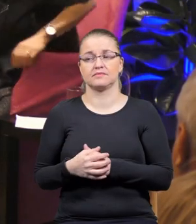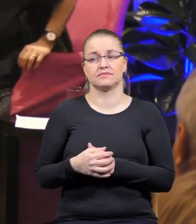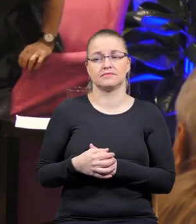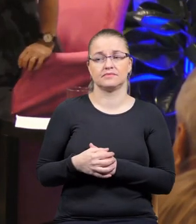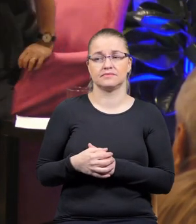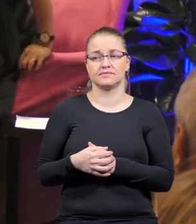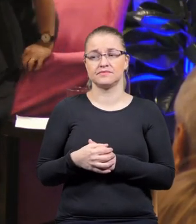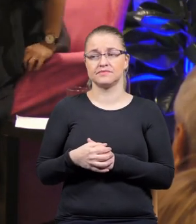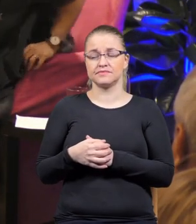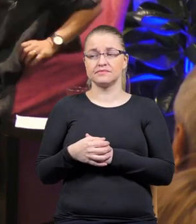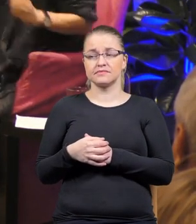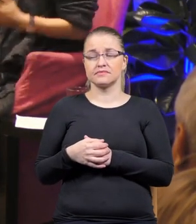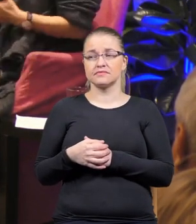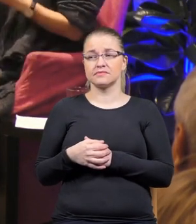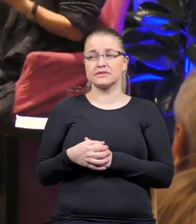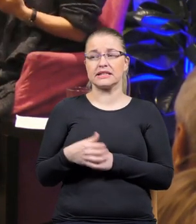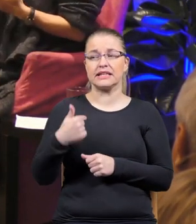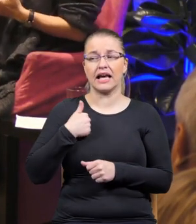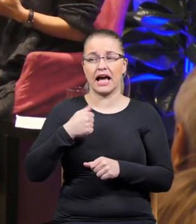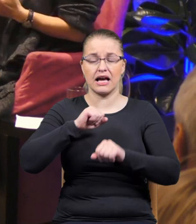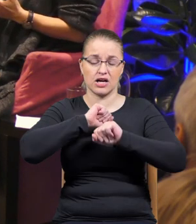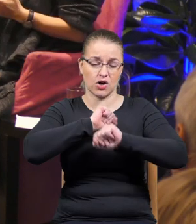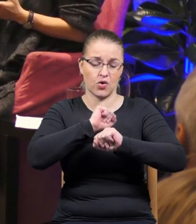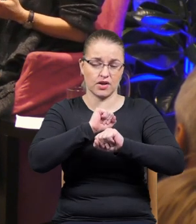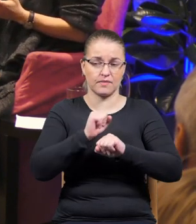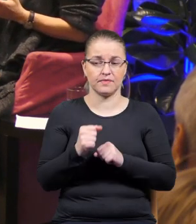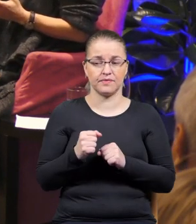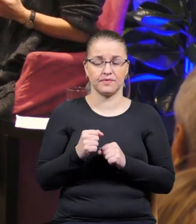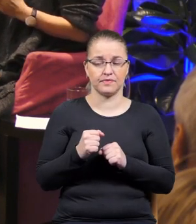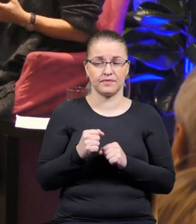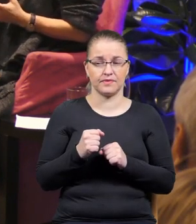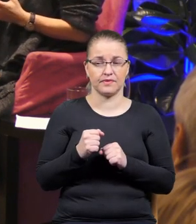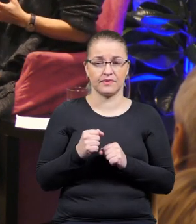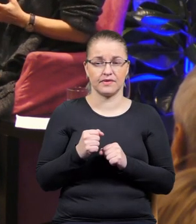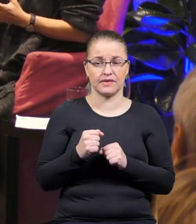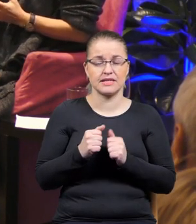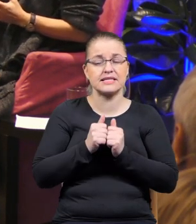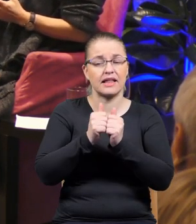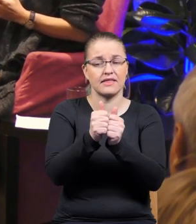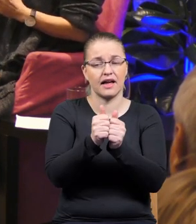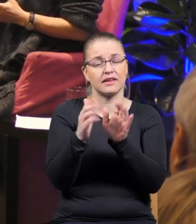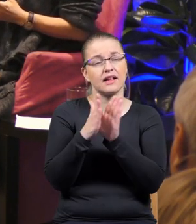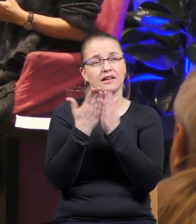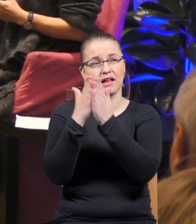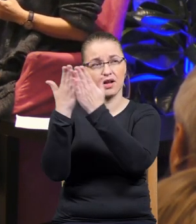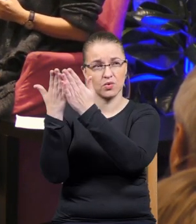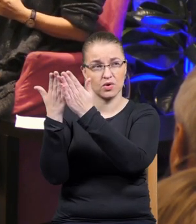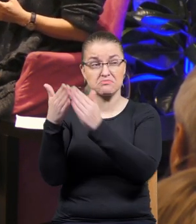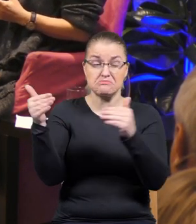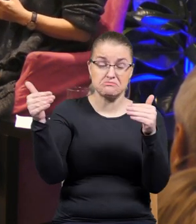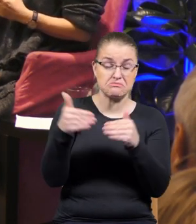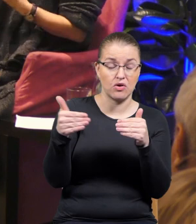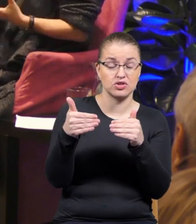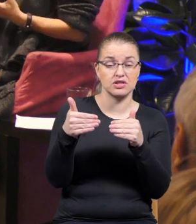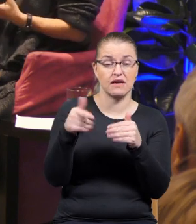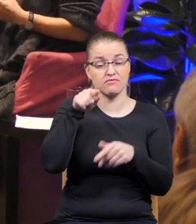to powiedziałam wszystko, ale wiecie, jakby chronię tej roli literatury, która być może jest w